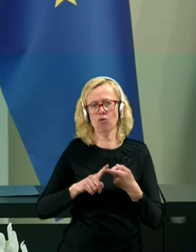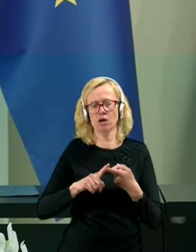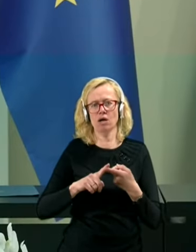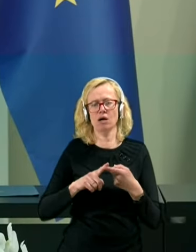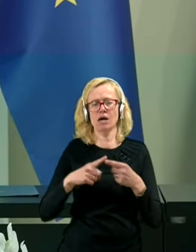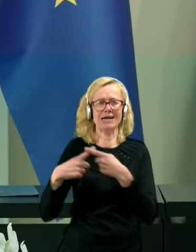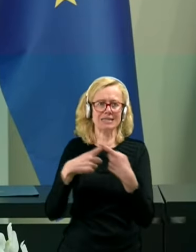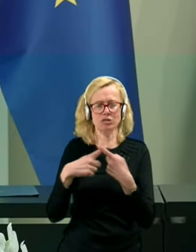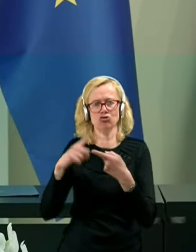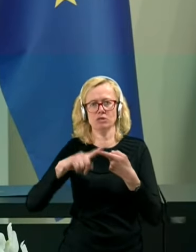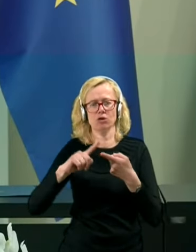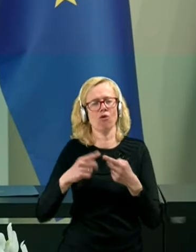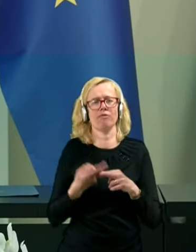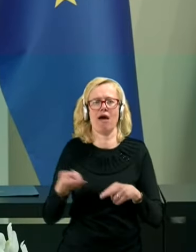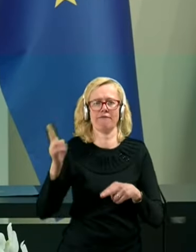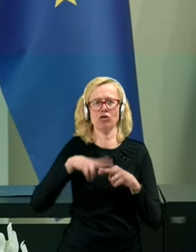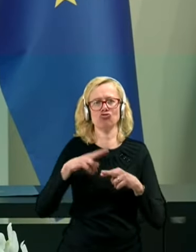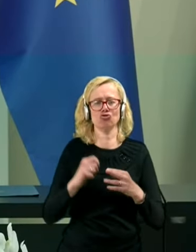največ.